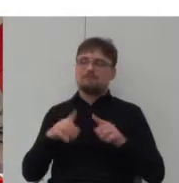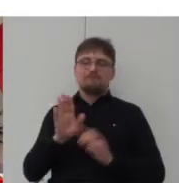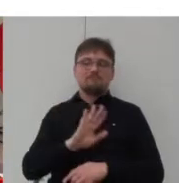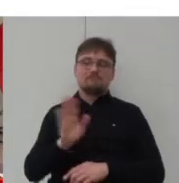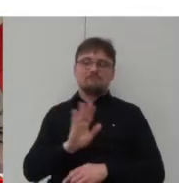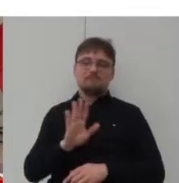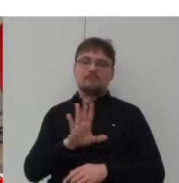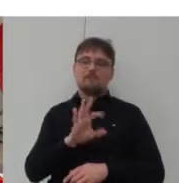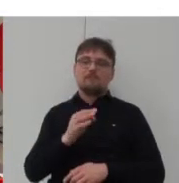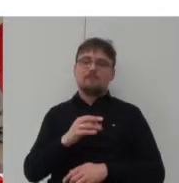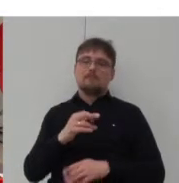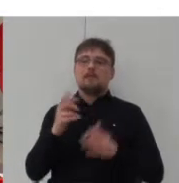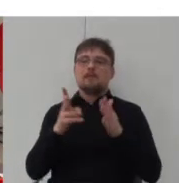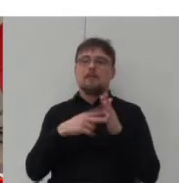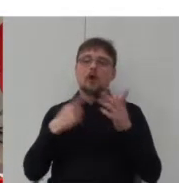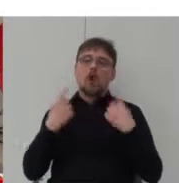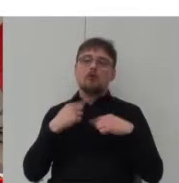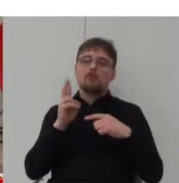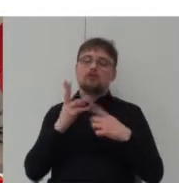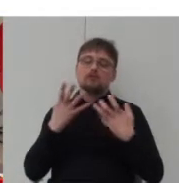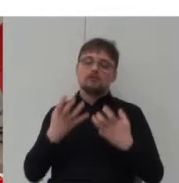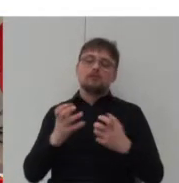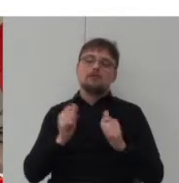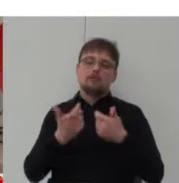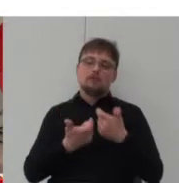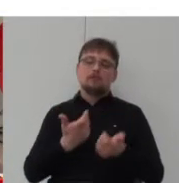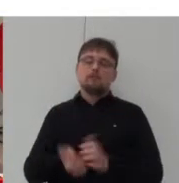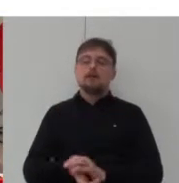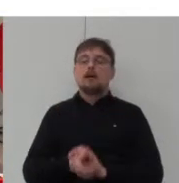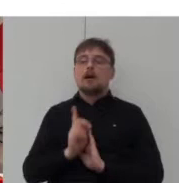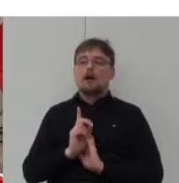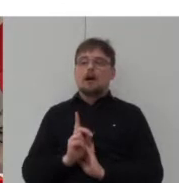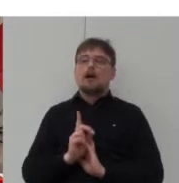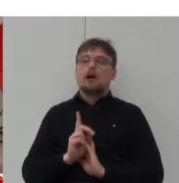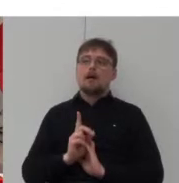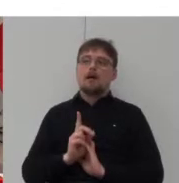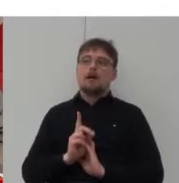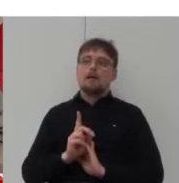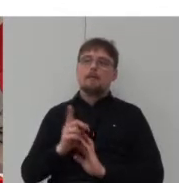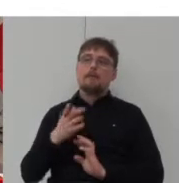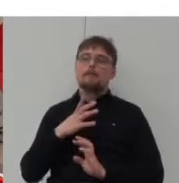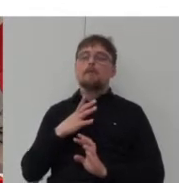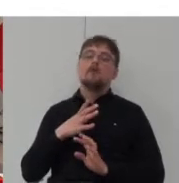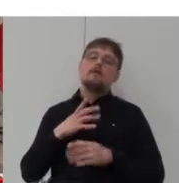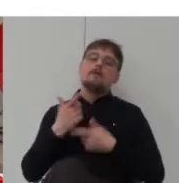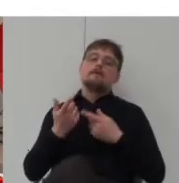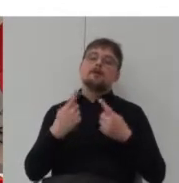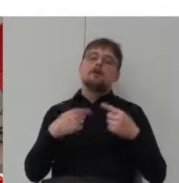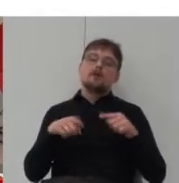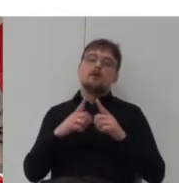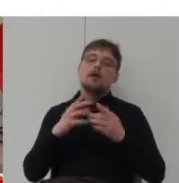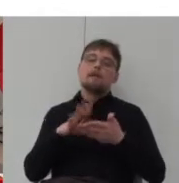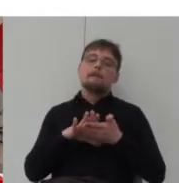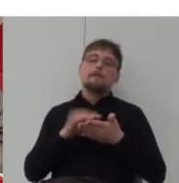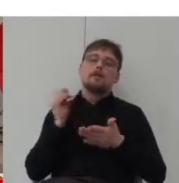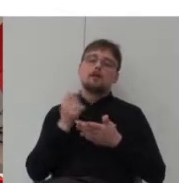ponieważ zabrakło chętnych do takiej inwestycji natomiast wypracowano przy nim dosyć sprawny model zarządzania